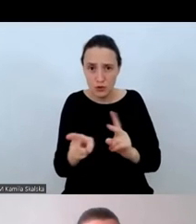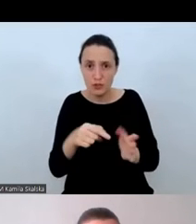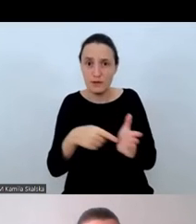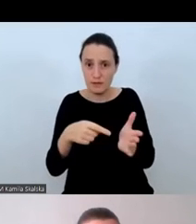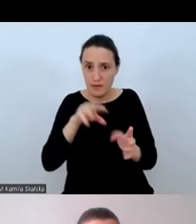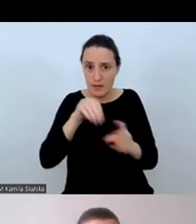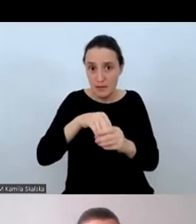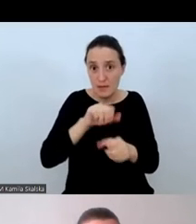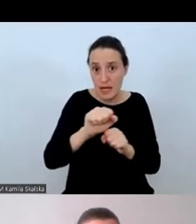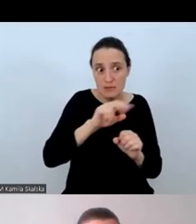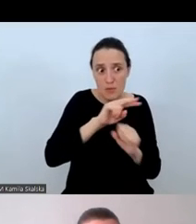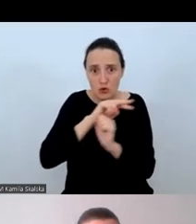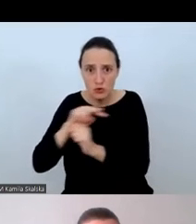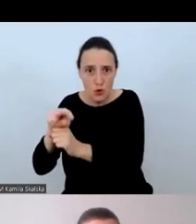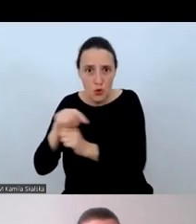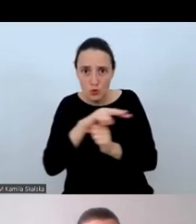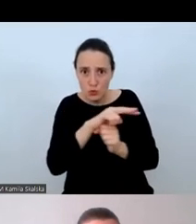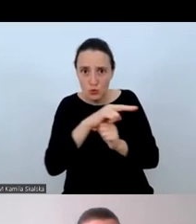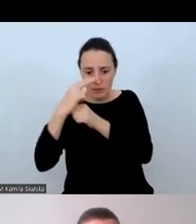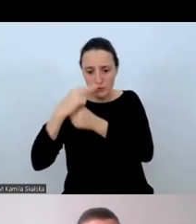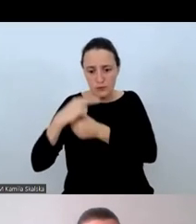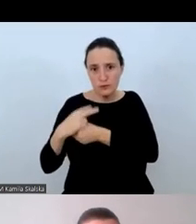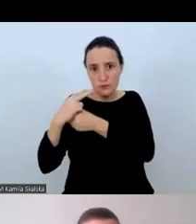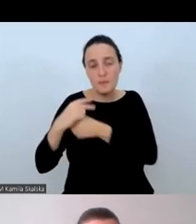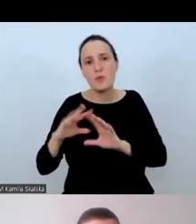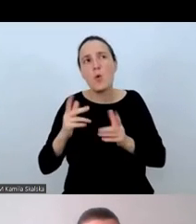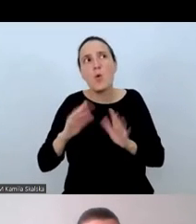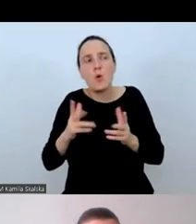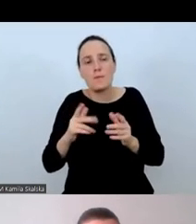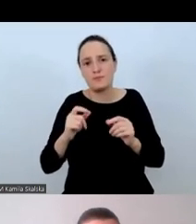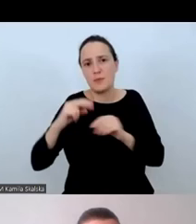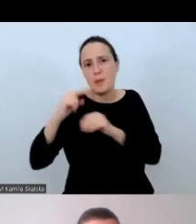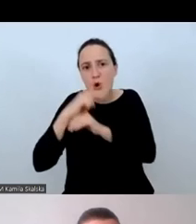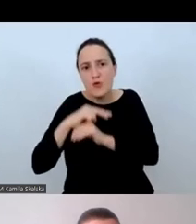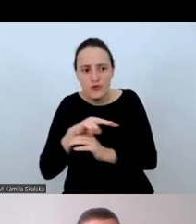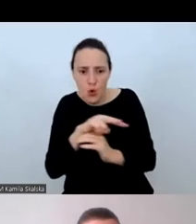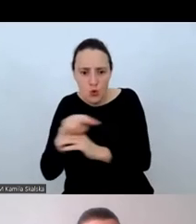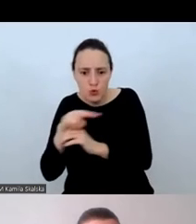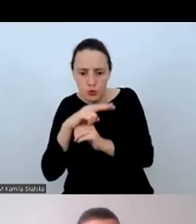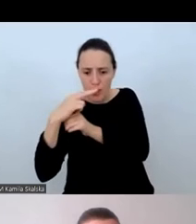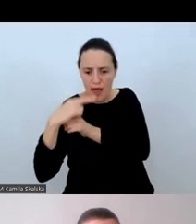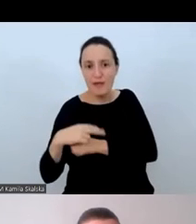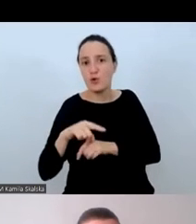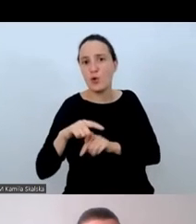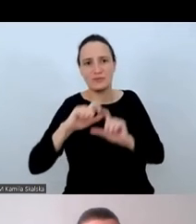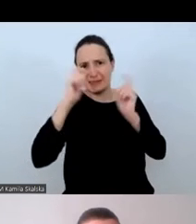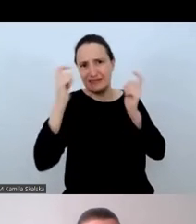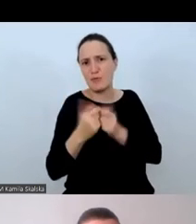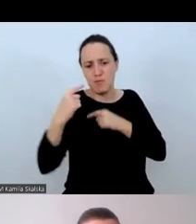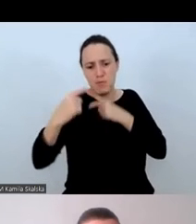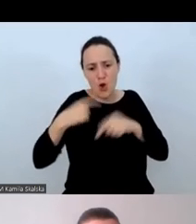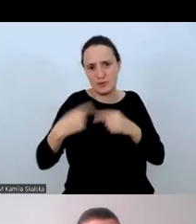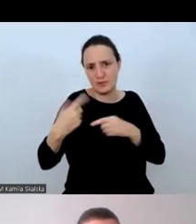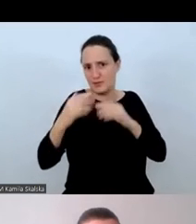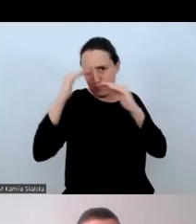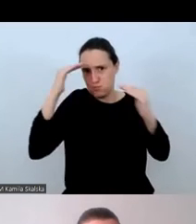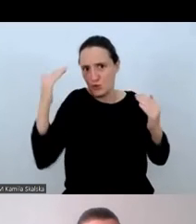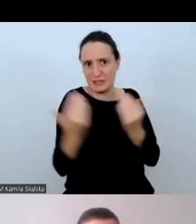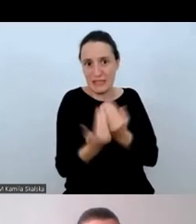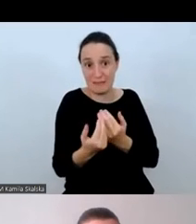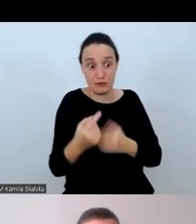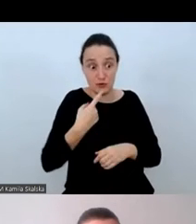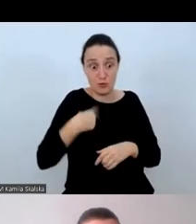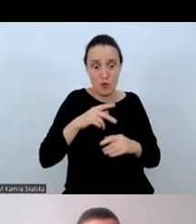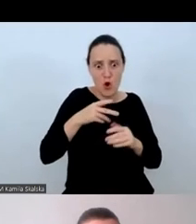Monitorowanie to proces poznawczy, w ramach którego tłumacze obserwują, oceniają